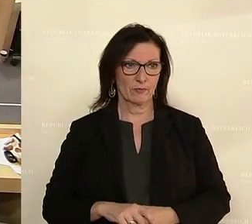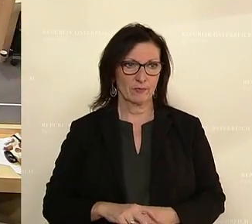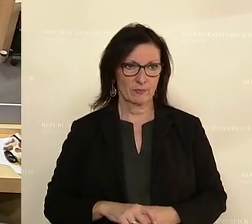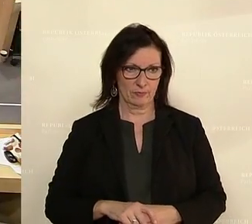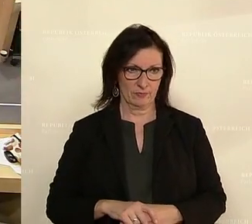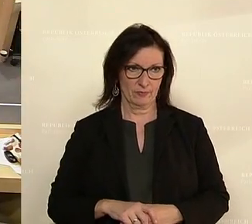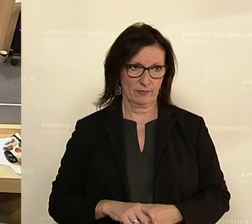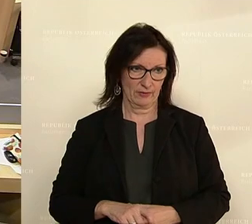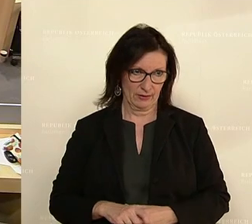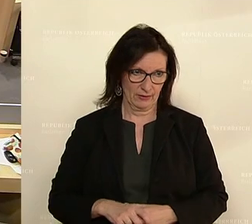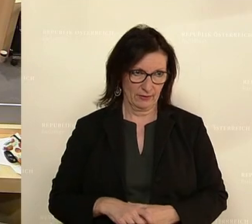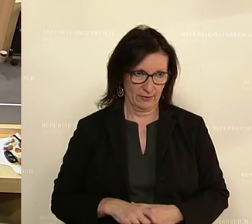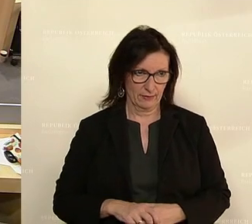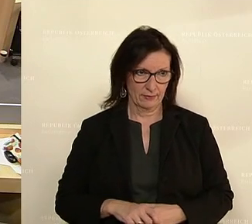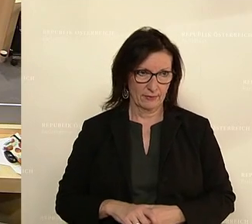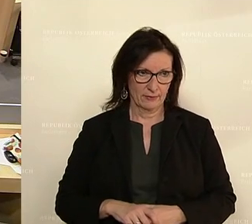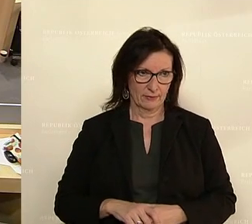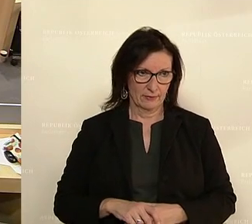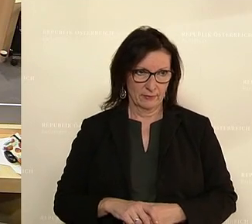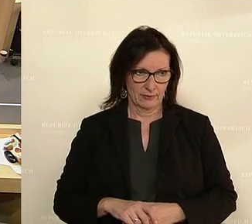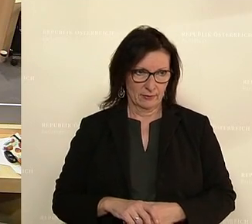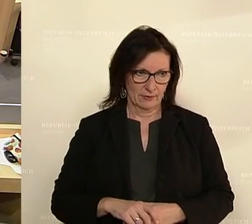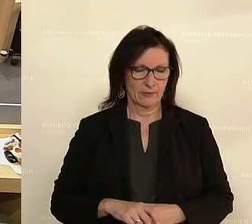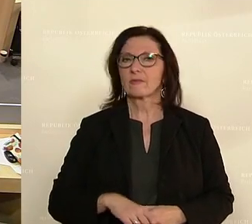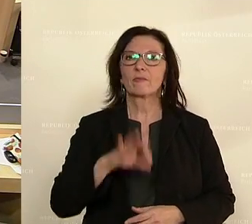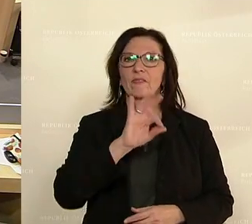herausfordernd. So Alexander Schallenberg, Außenminister von der ÖVP. Die Weltkrieg, von